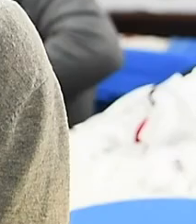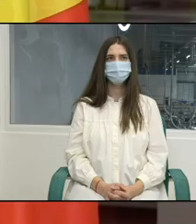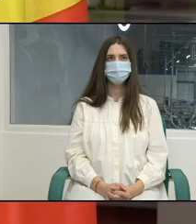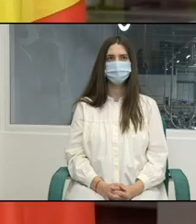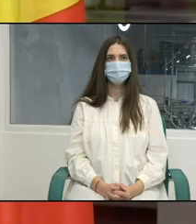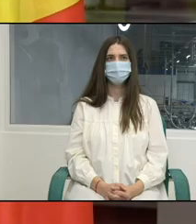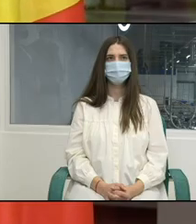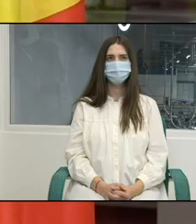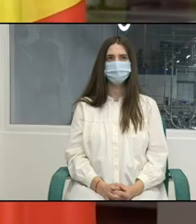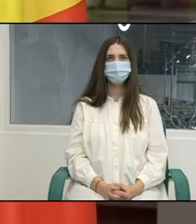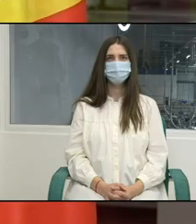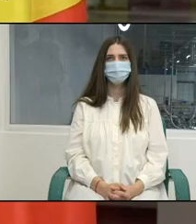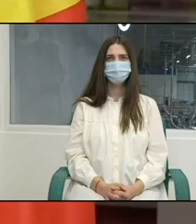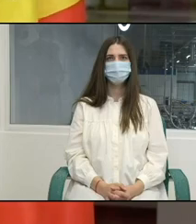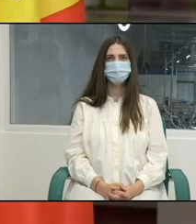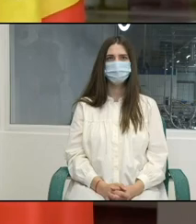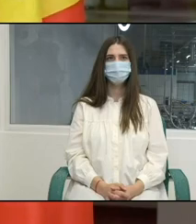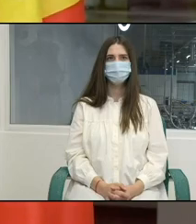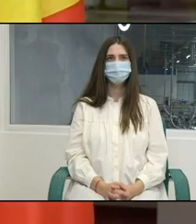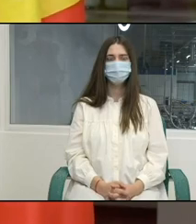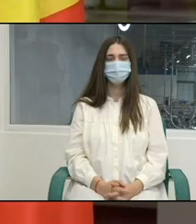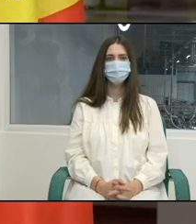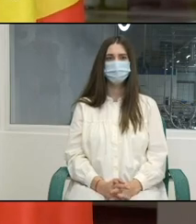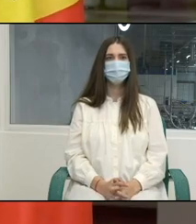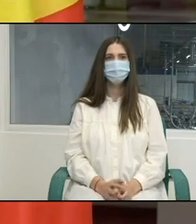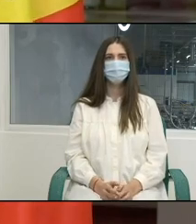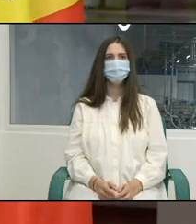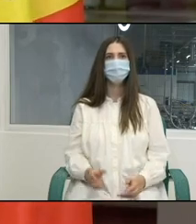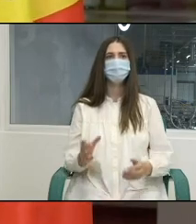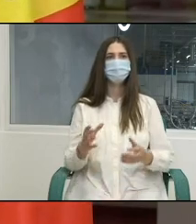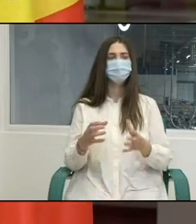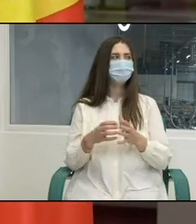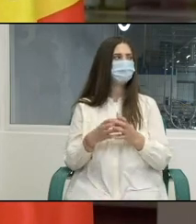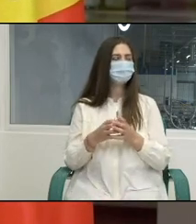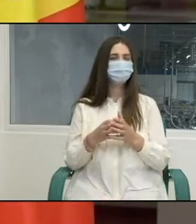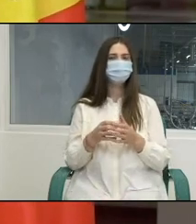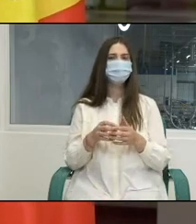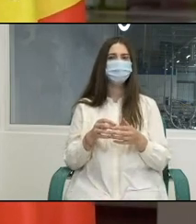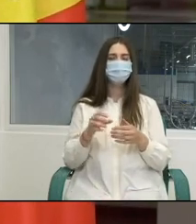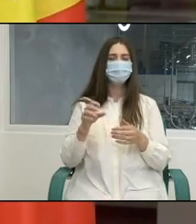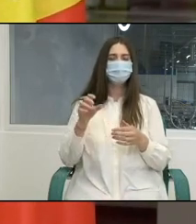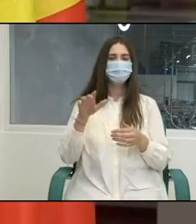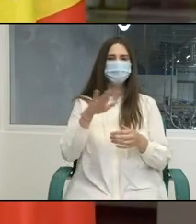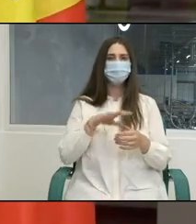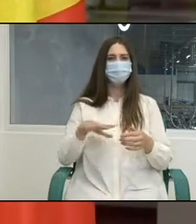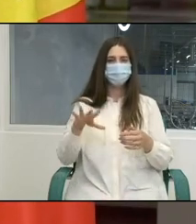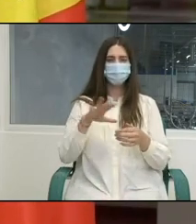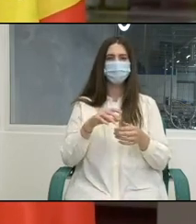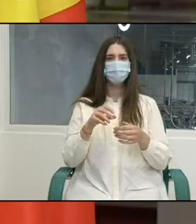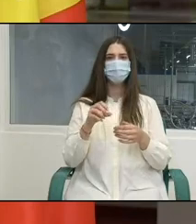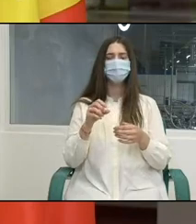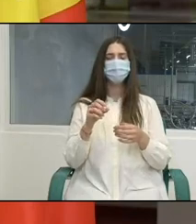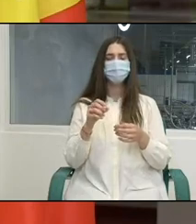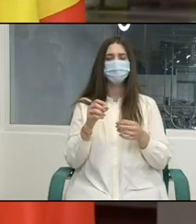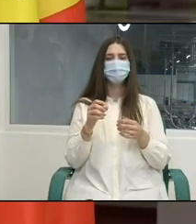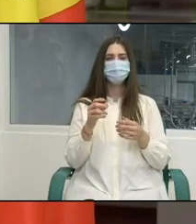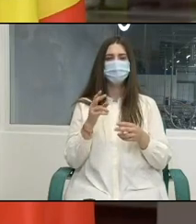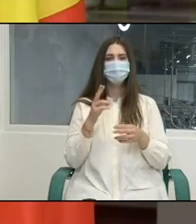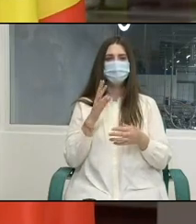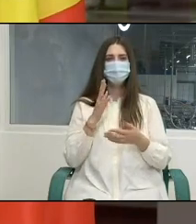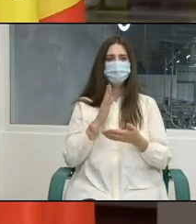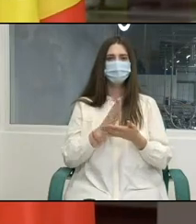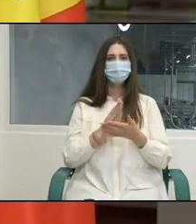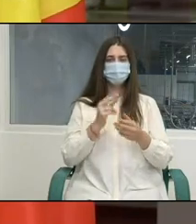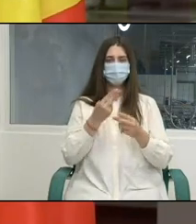Mulțumesc, În rotă asistență, Organizația Internațională a Muncii este o agenție specializată a